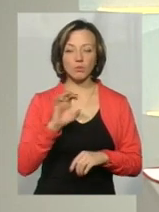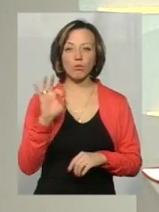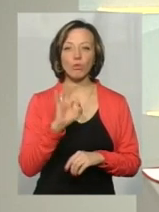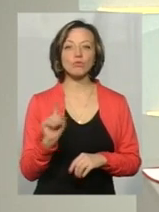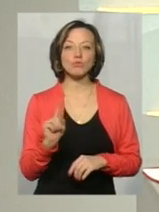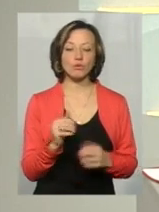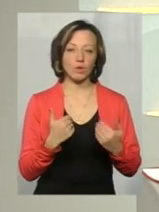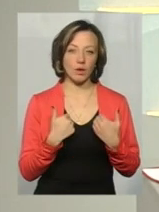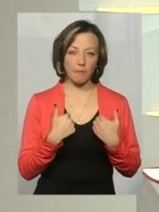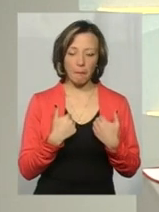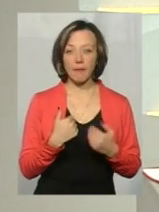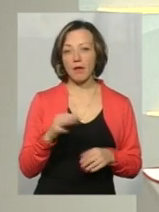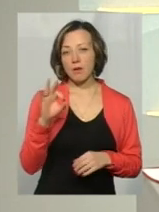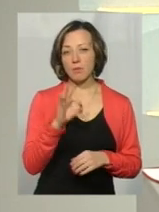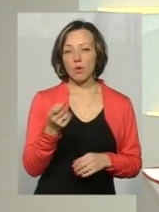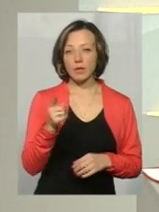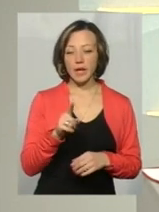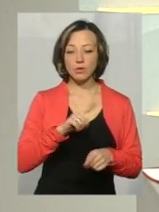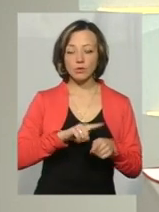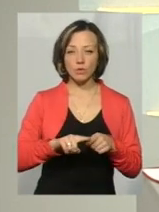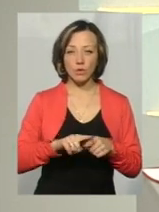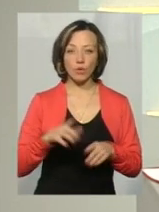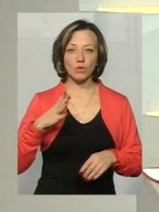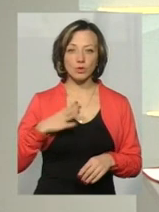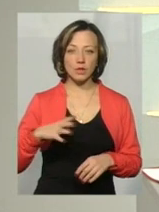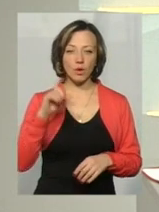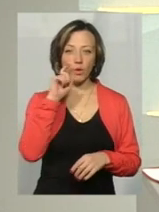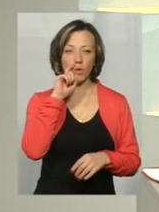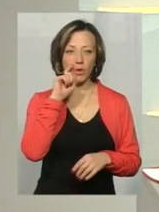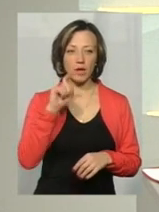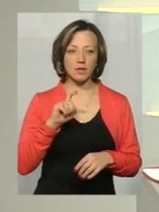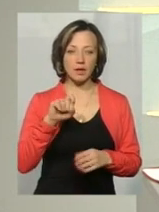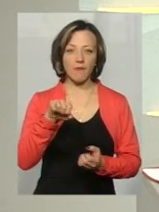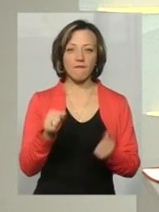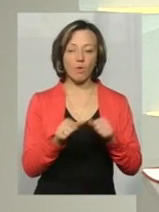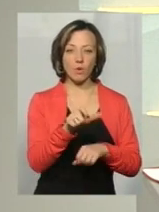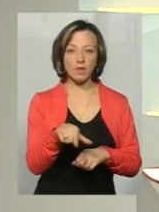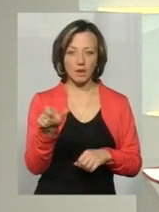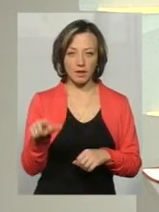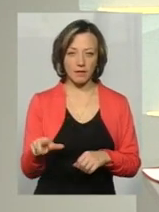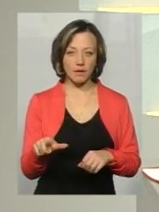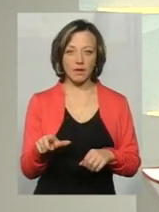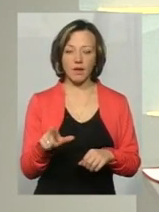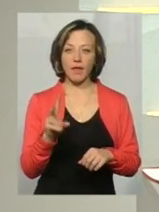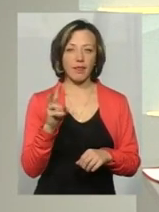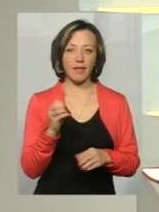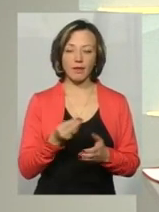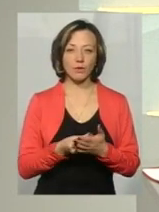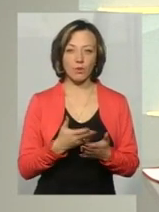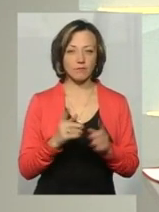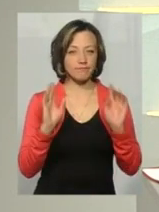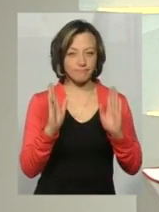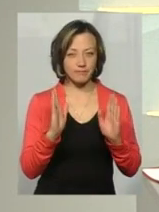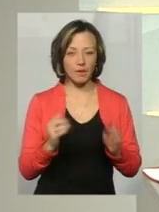на увазі про те, що невдовзі, мабуть, очікує на українських водіїв, а очікує на них, ймовірно, якесь таке недороге, точніше,